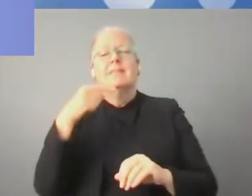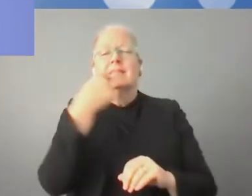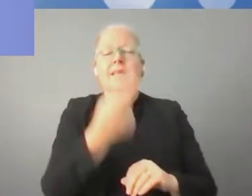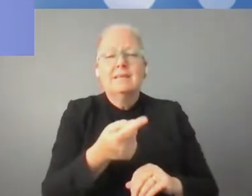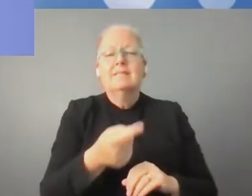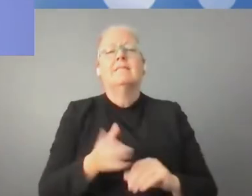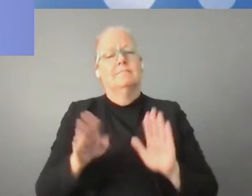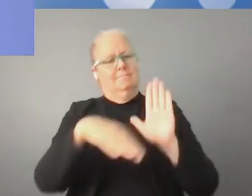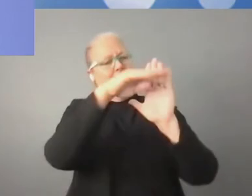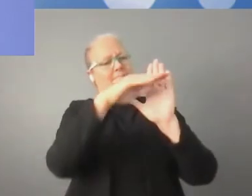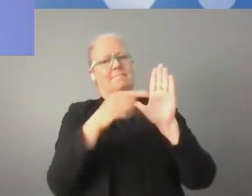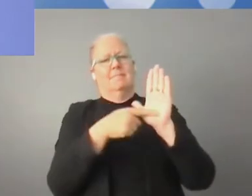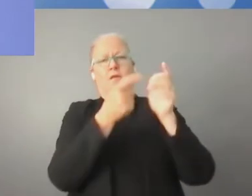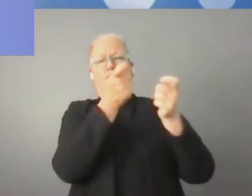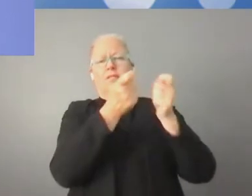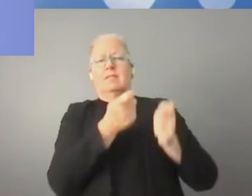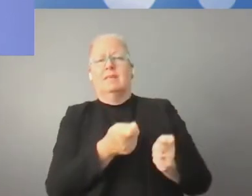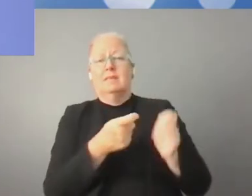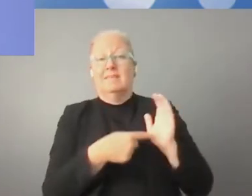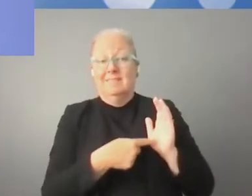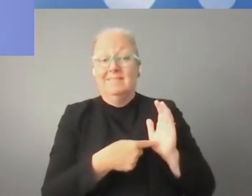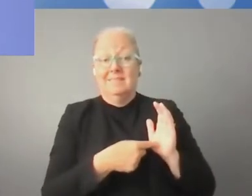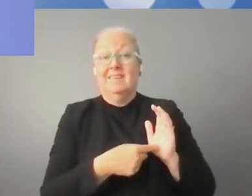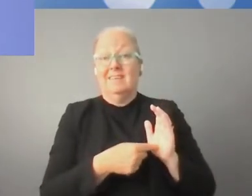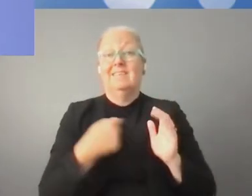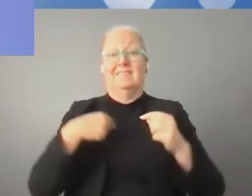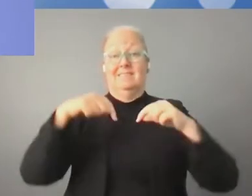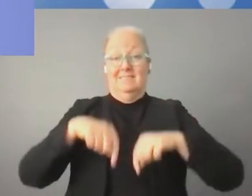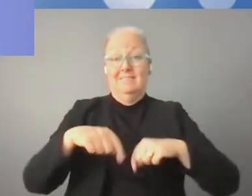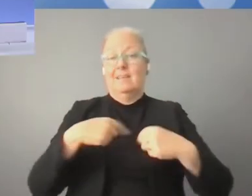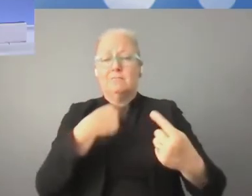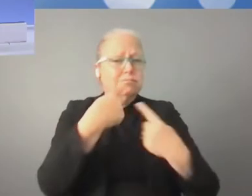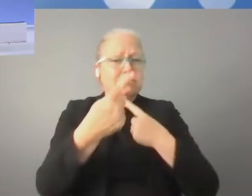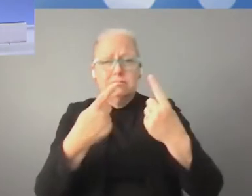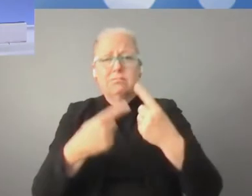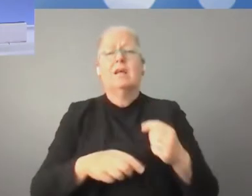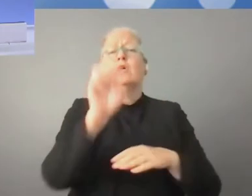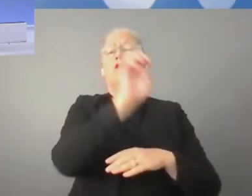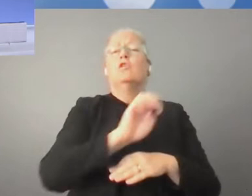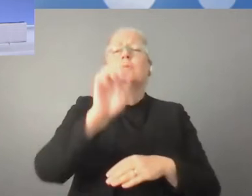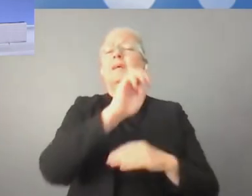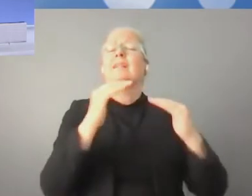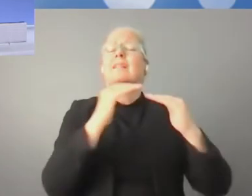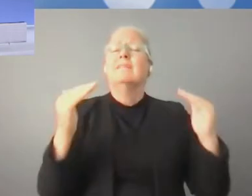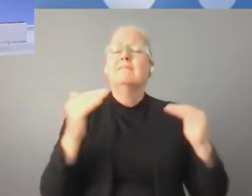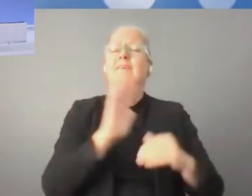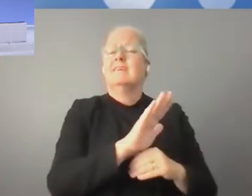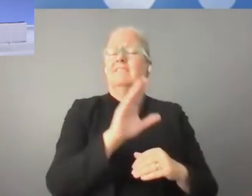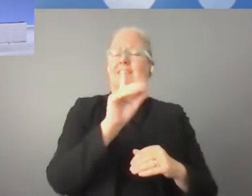komentarz dotyczący nowych regulacji. Będziemy o tym dyskutować na poziomie